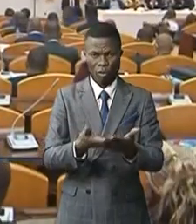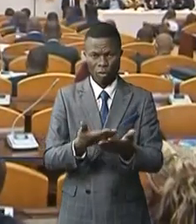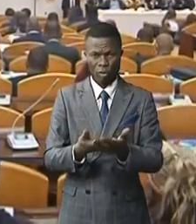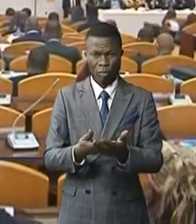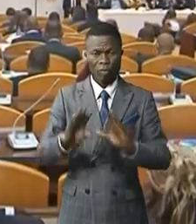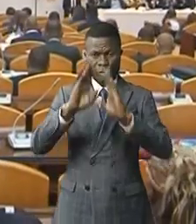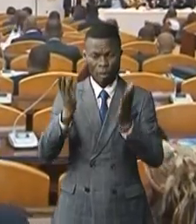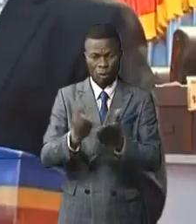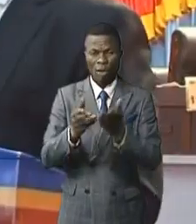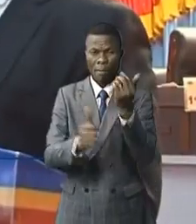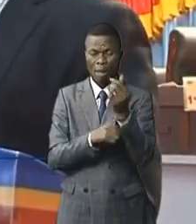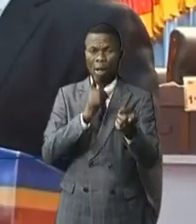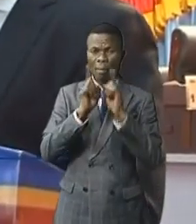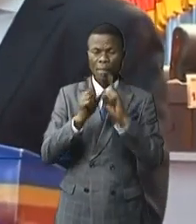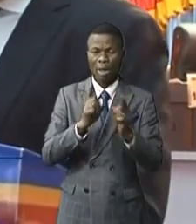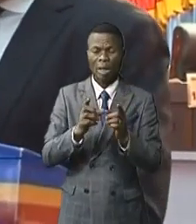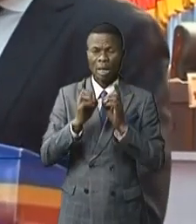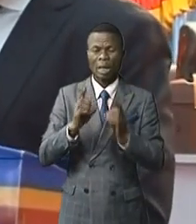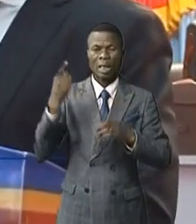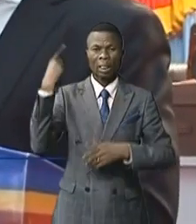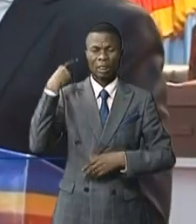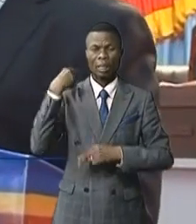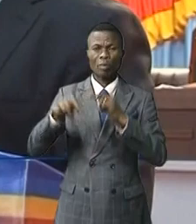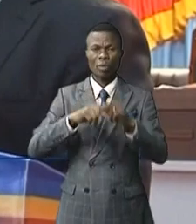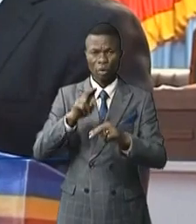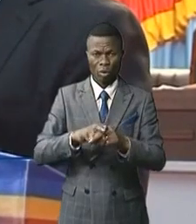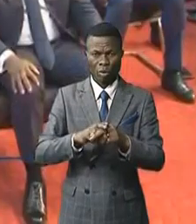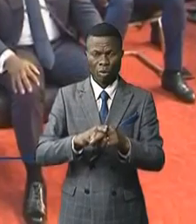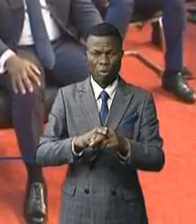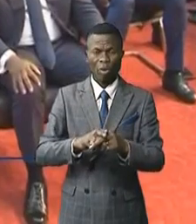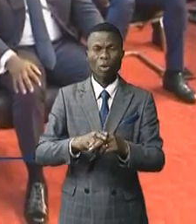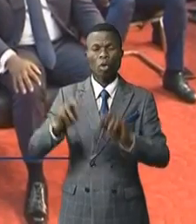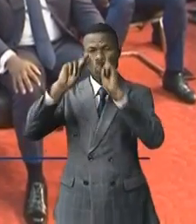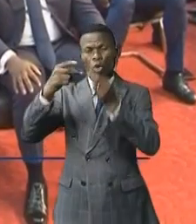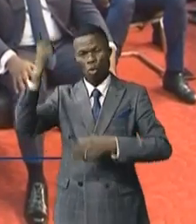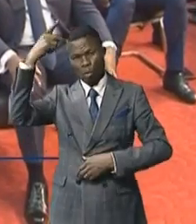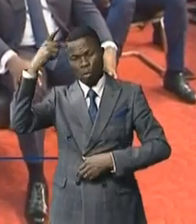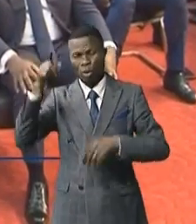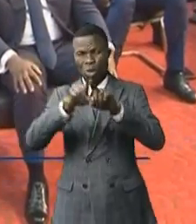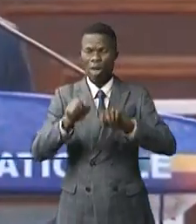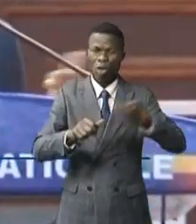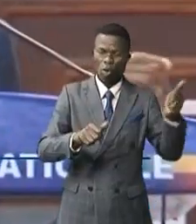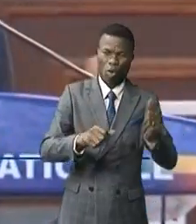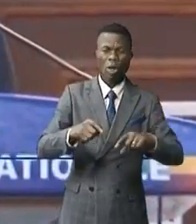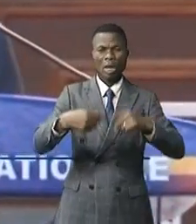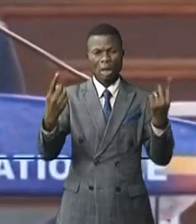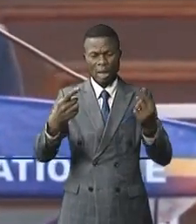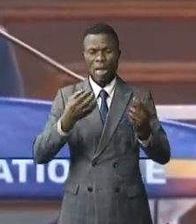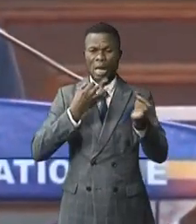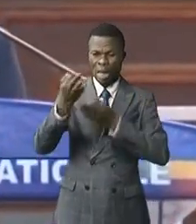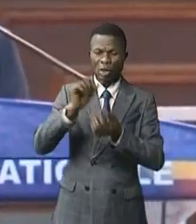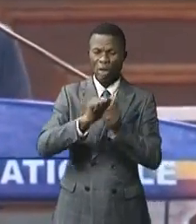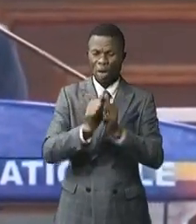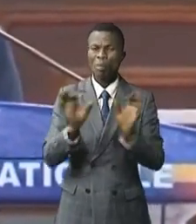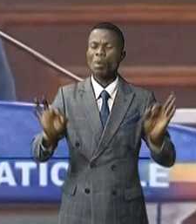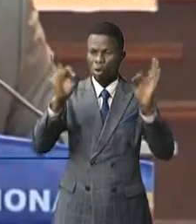'ensemble des interventions à la tribune, députés nationaux, tant de la majorité que de l'opposition, ont soulevé des préoccupations qui